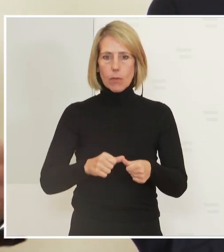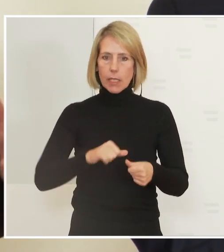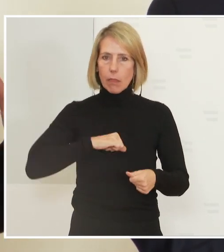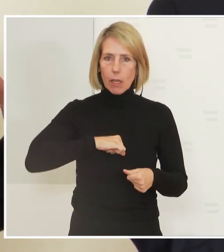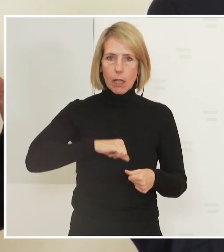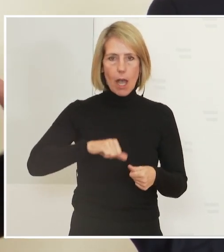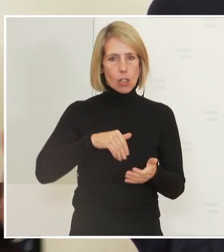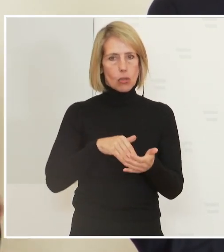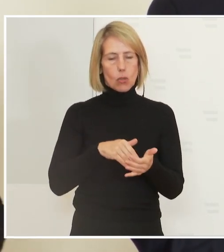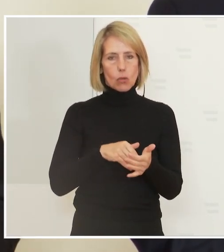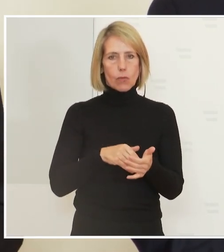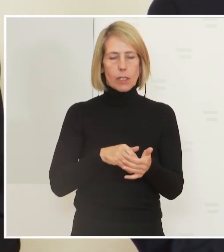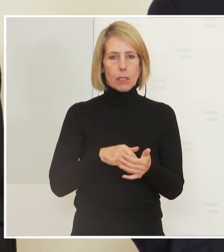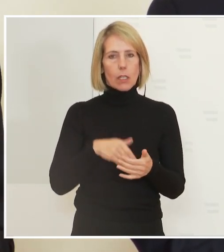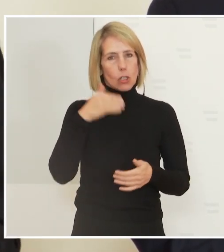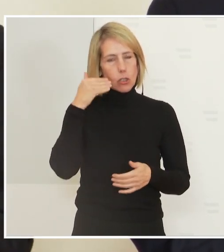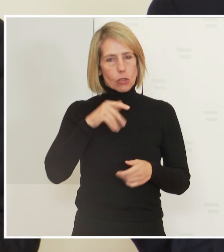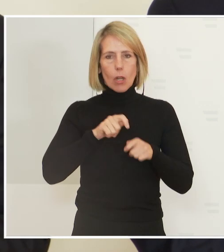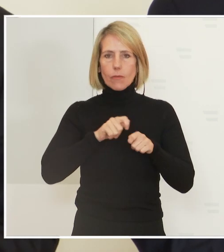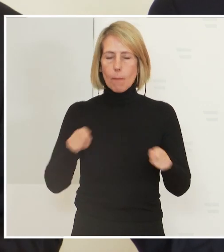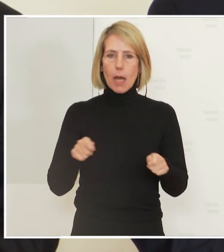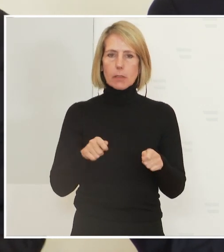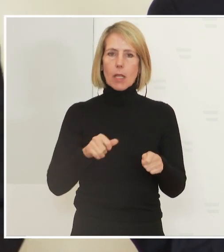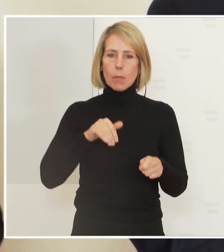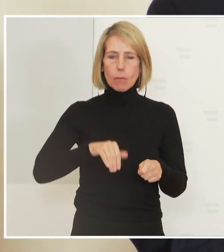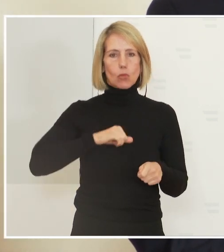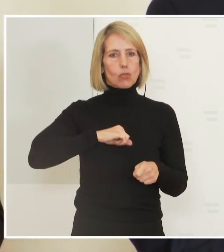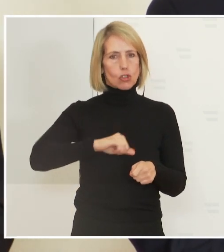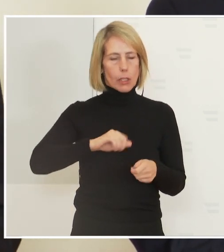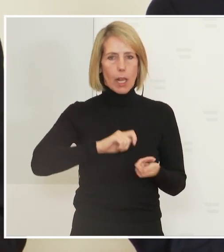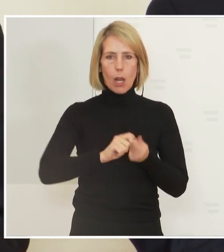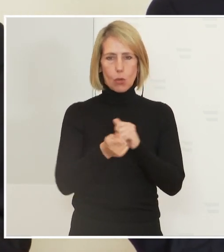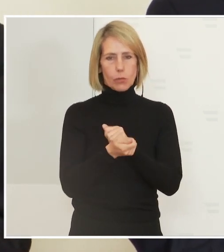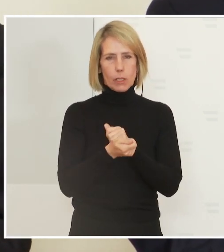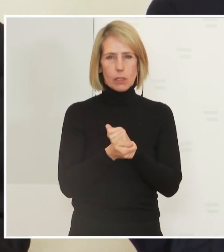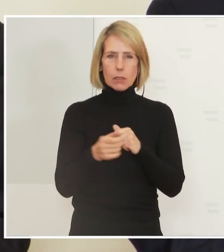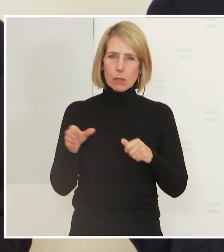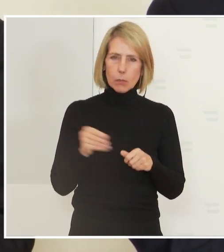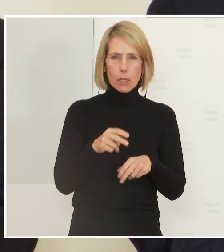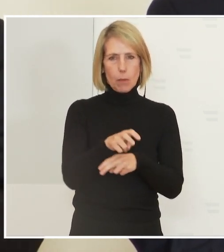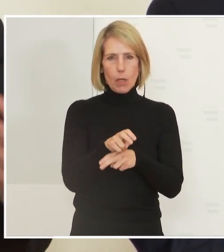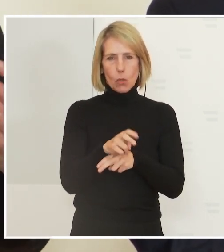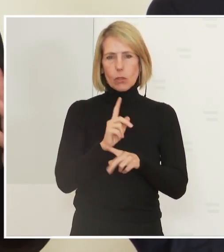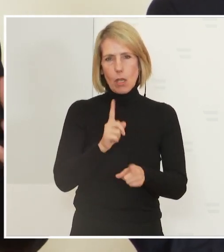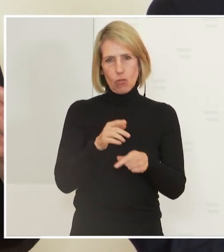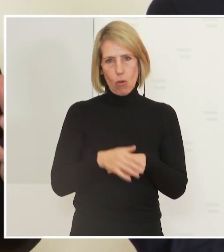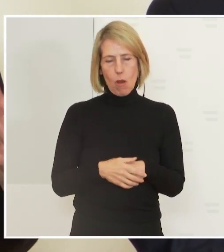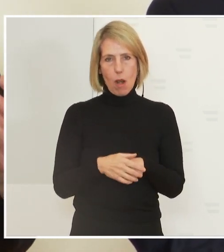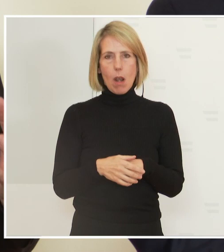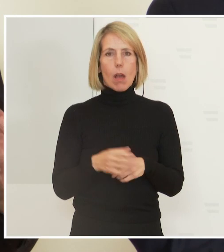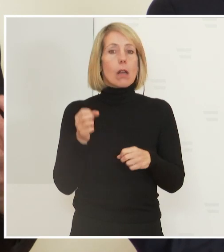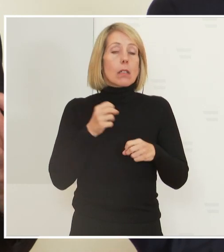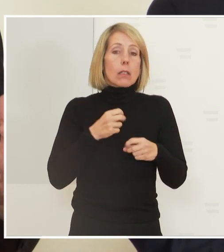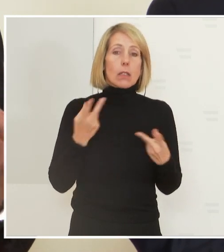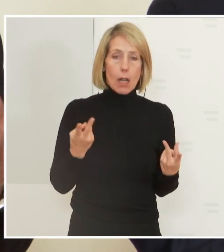und dass durchaus scharfe Maßnahmen hier mit berücksichtigt werden sollen. Natürlich ist es